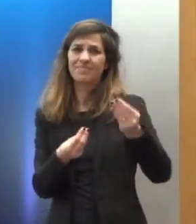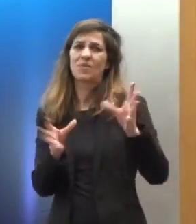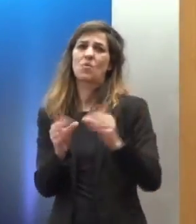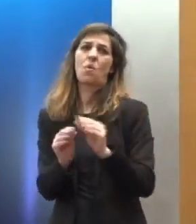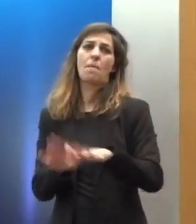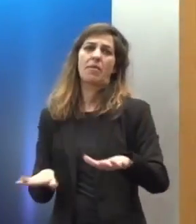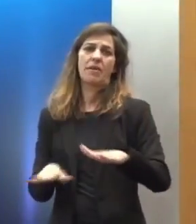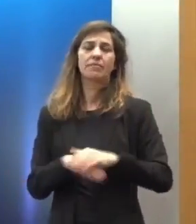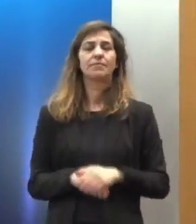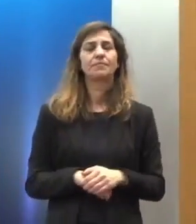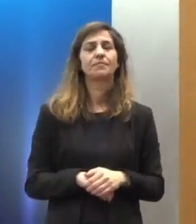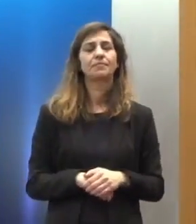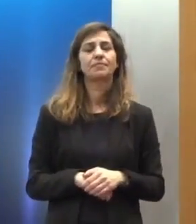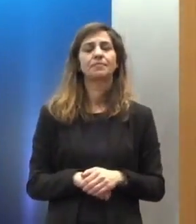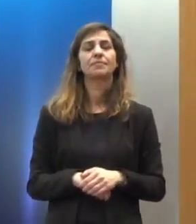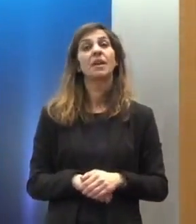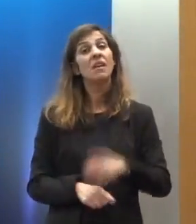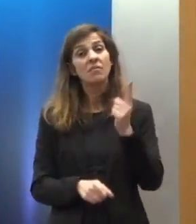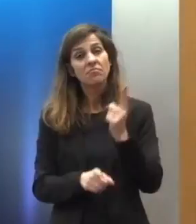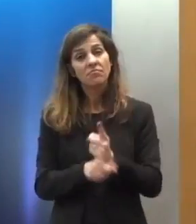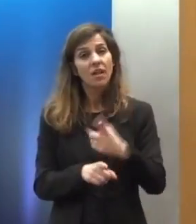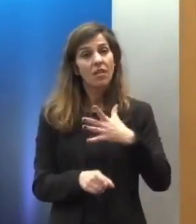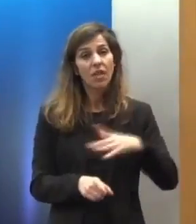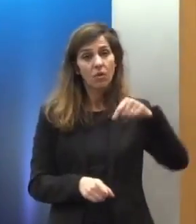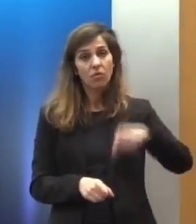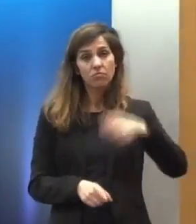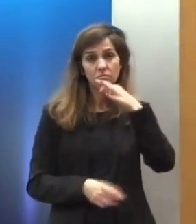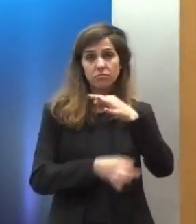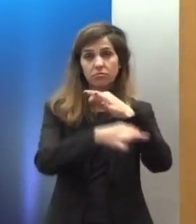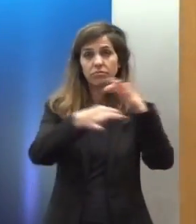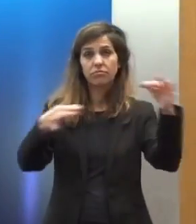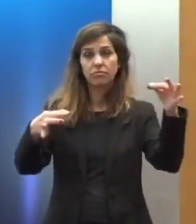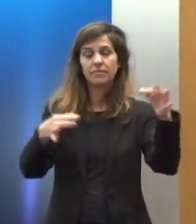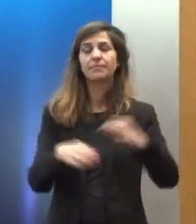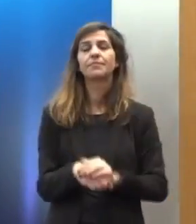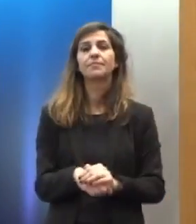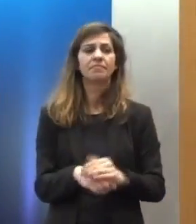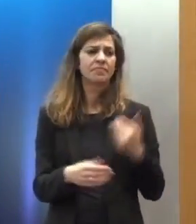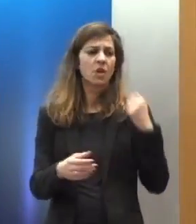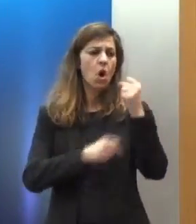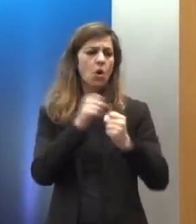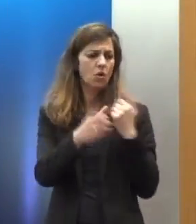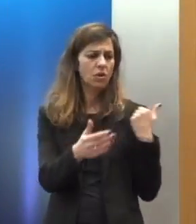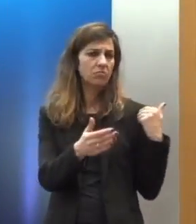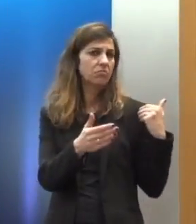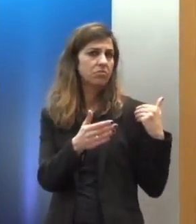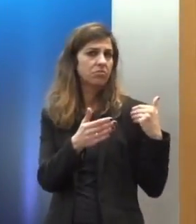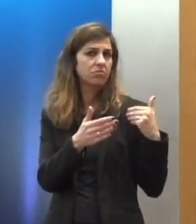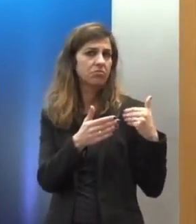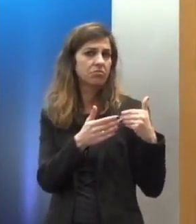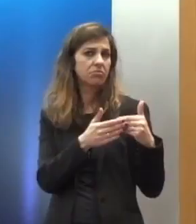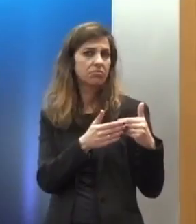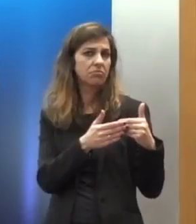Ιδιαίτερα θέλω να τονίσω όμως ότι αυτά τα χρόνια ήταν